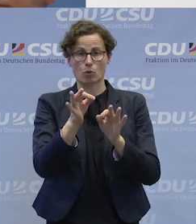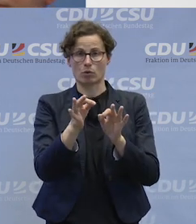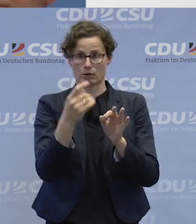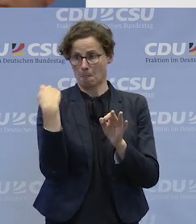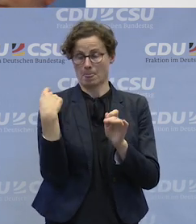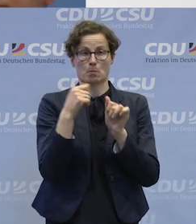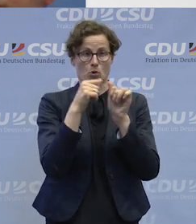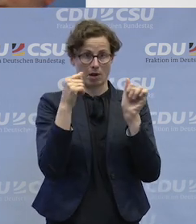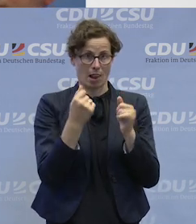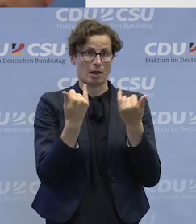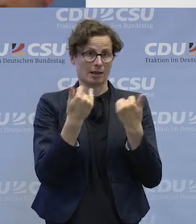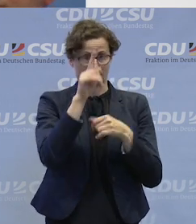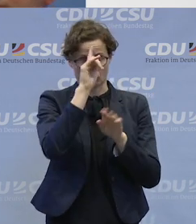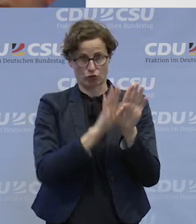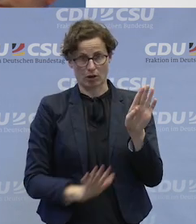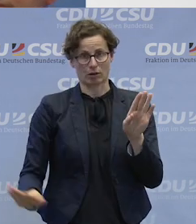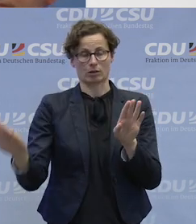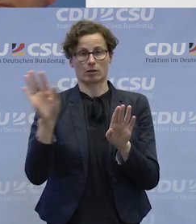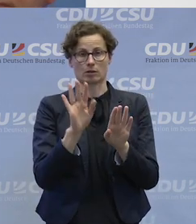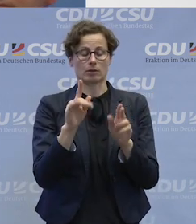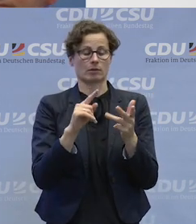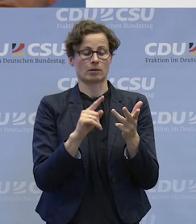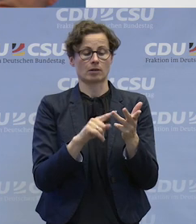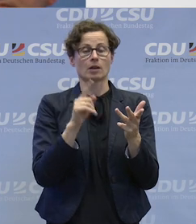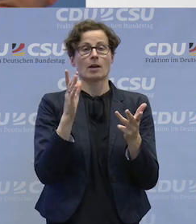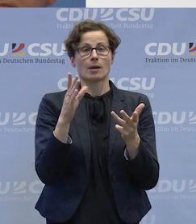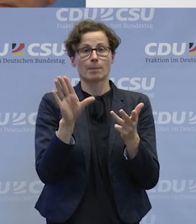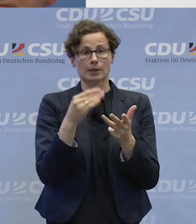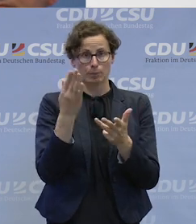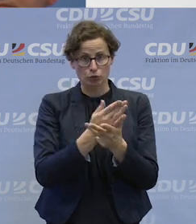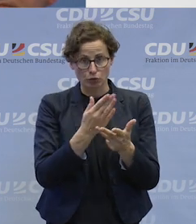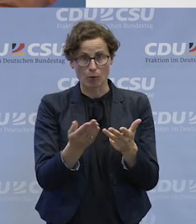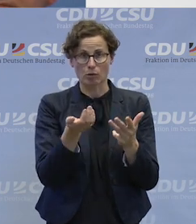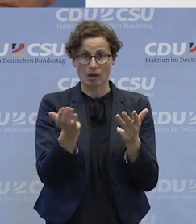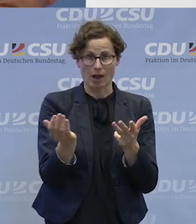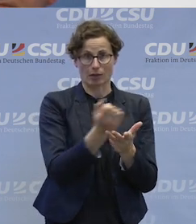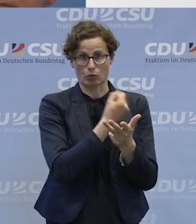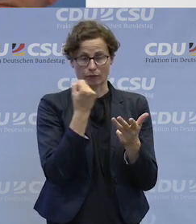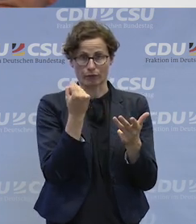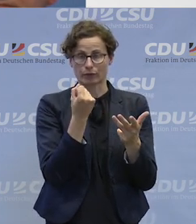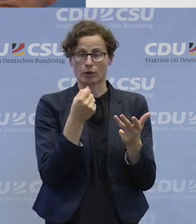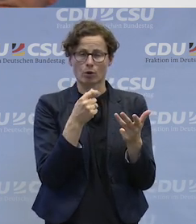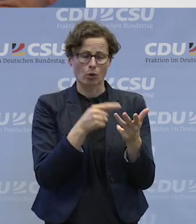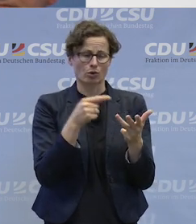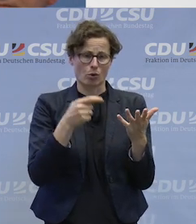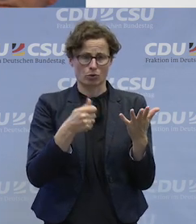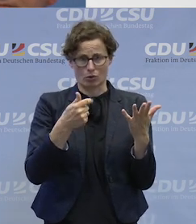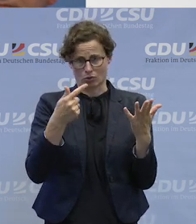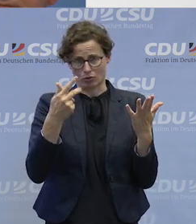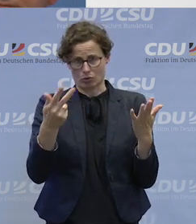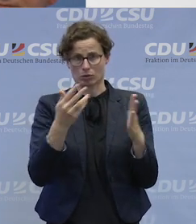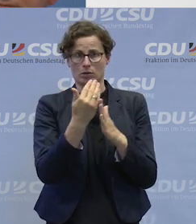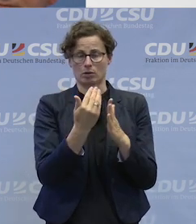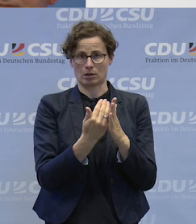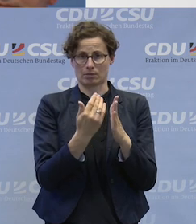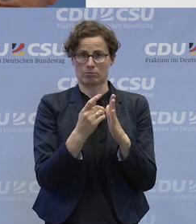flächendeckend. Das war uns wichtig, Mitbestimmung bei den Einkünften in den Werkstätten dann auch durchzusetzen. Und andere Themen, die